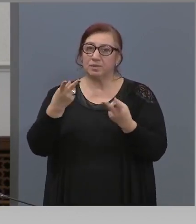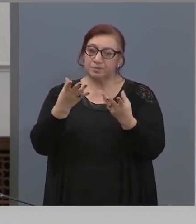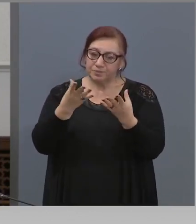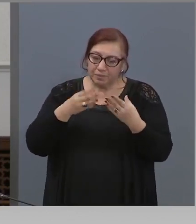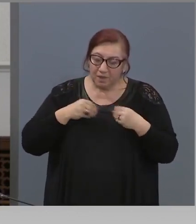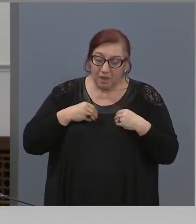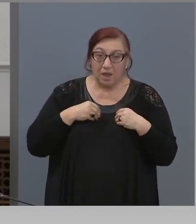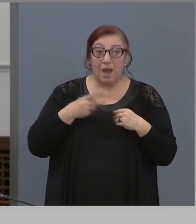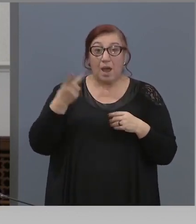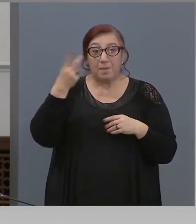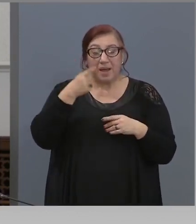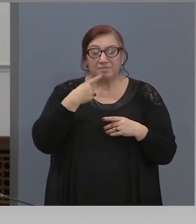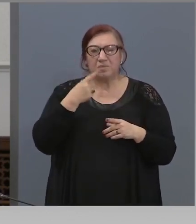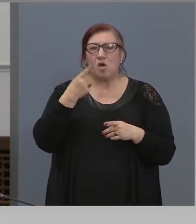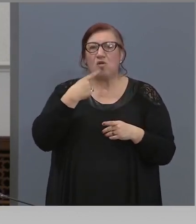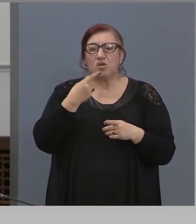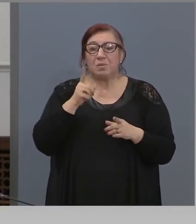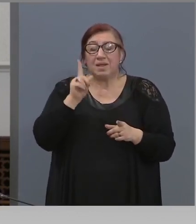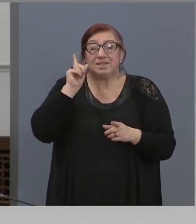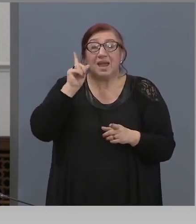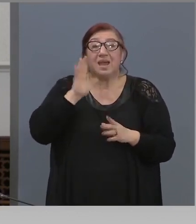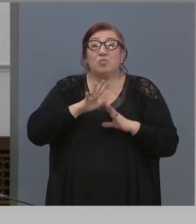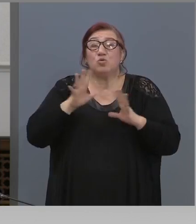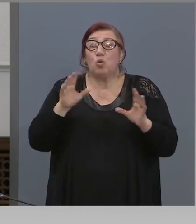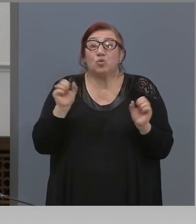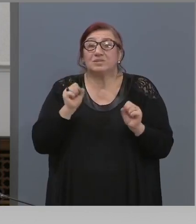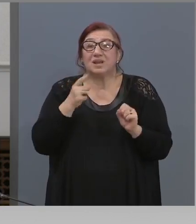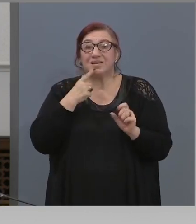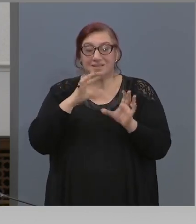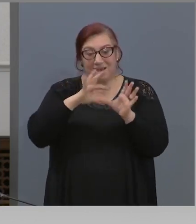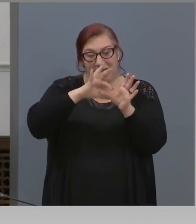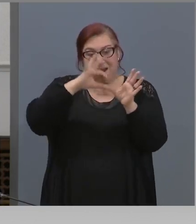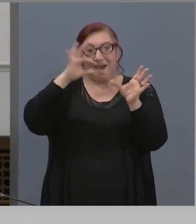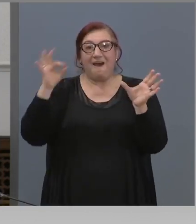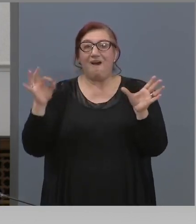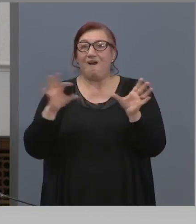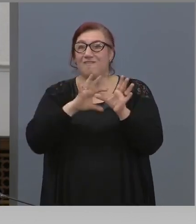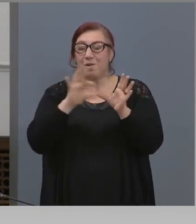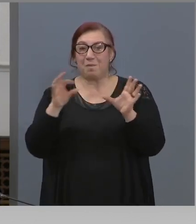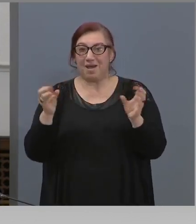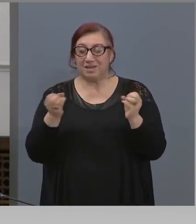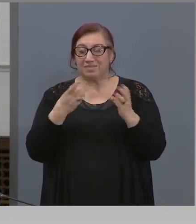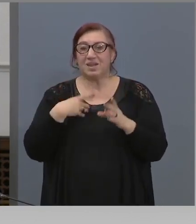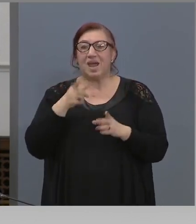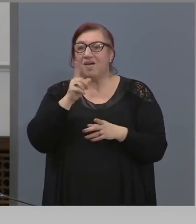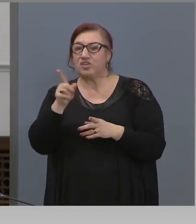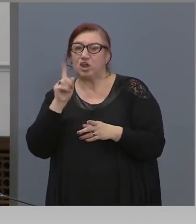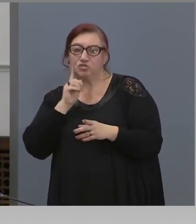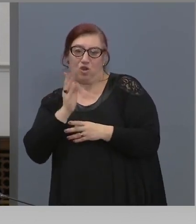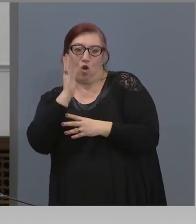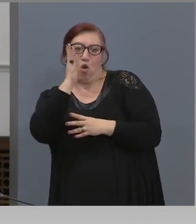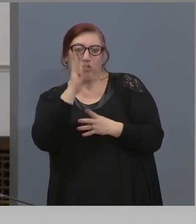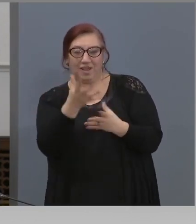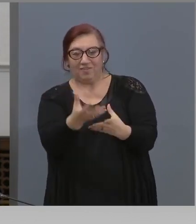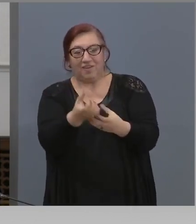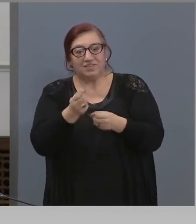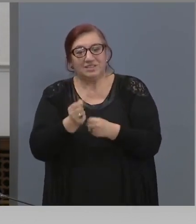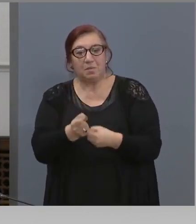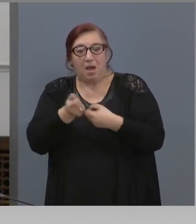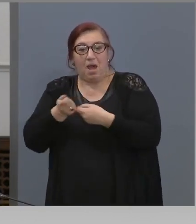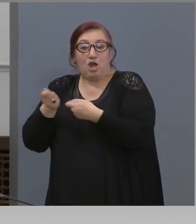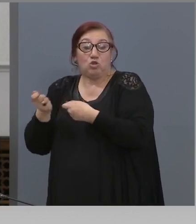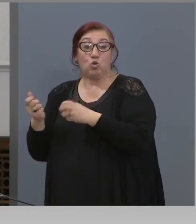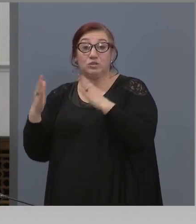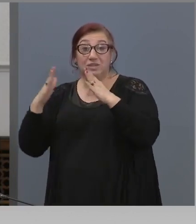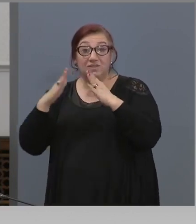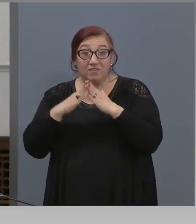казвам, само с върбите. Най-ми беше страх от върбите, от вървоите кломки, защото всеки отива, взима си, носи си ги и си ги слава вкъщи.